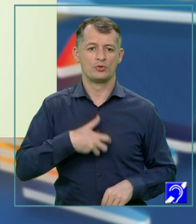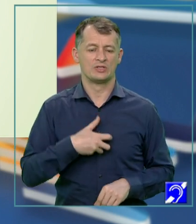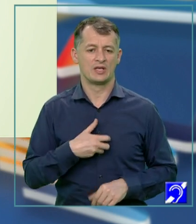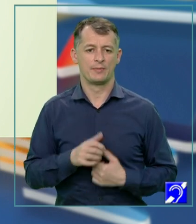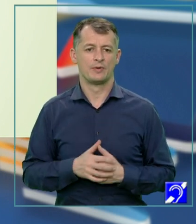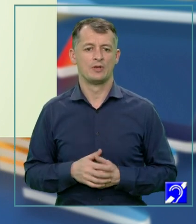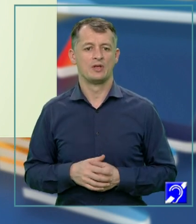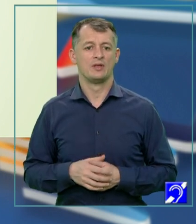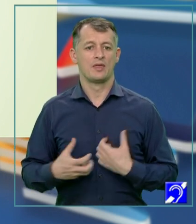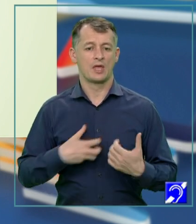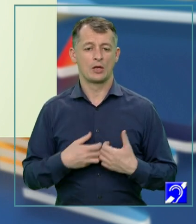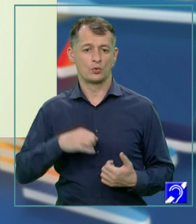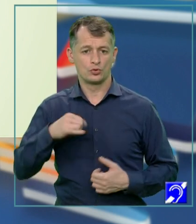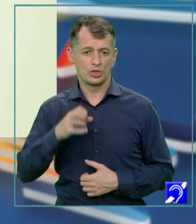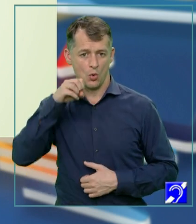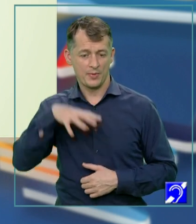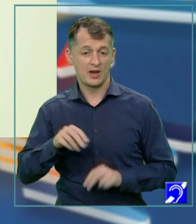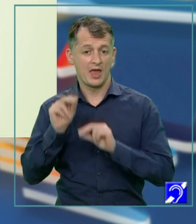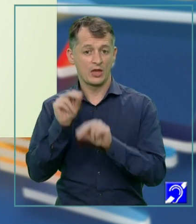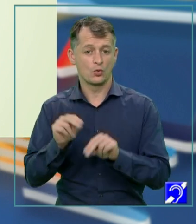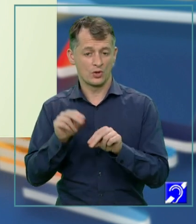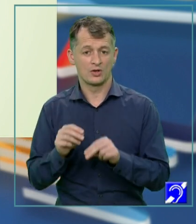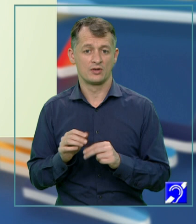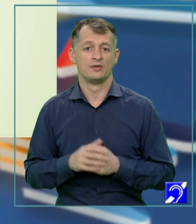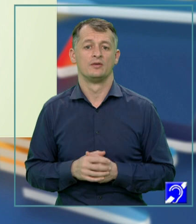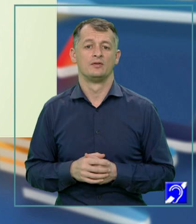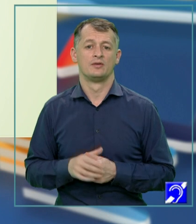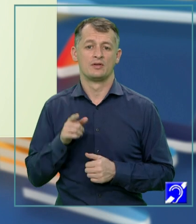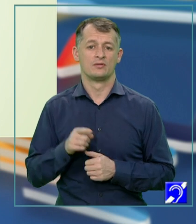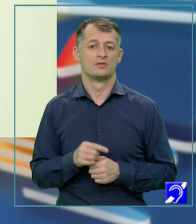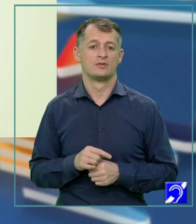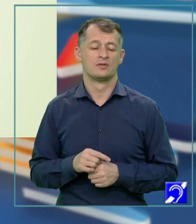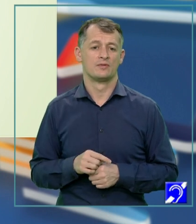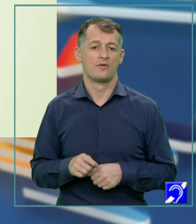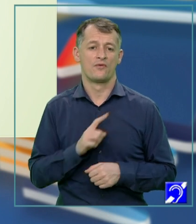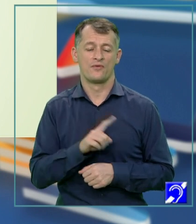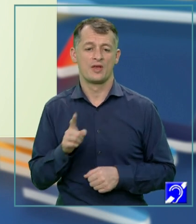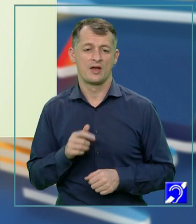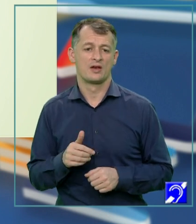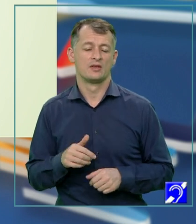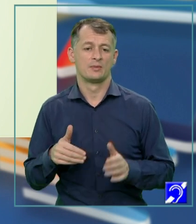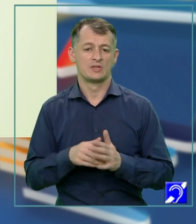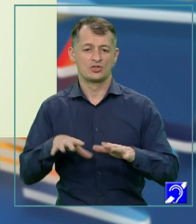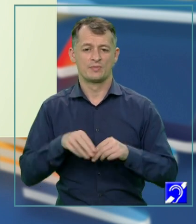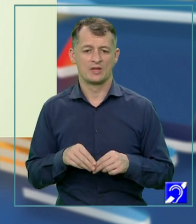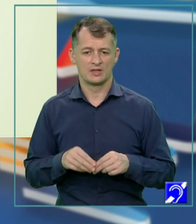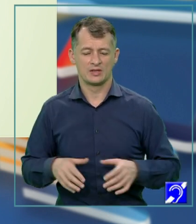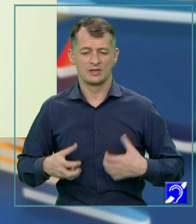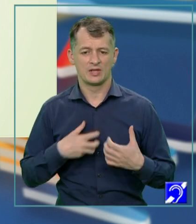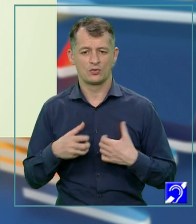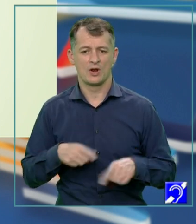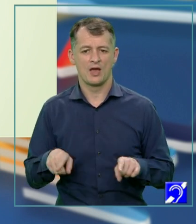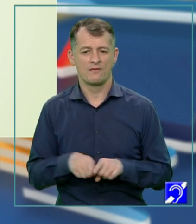omenirea au aceeași țintă, adevărul. Fiecare trebuie să accepte teatrul ca prezență formativă.